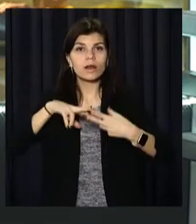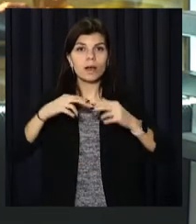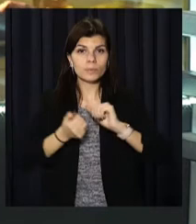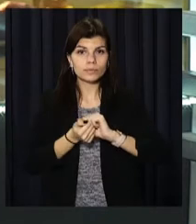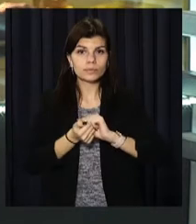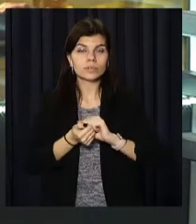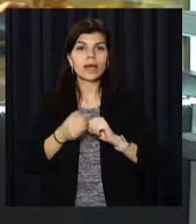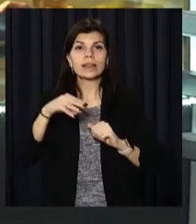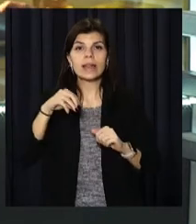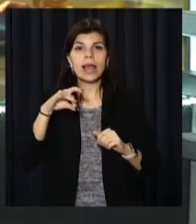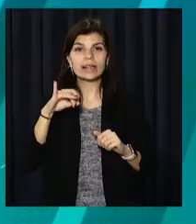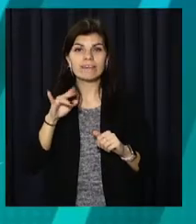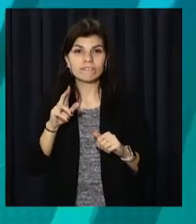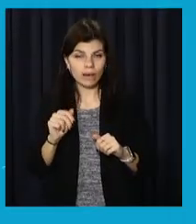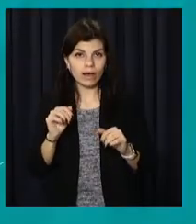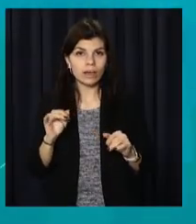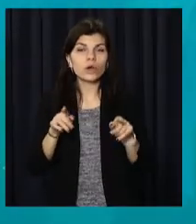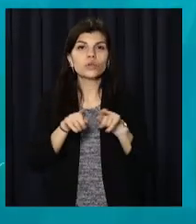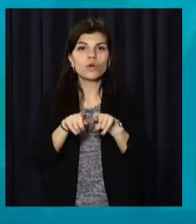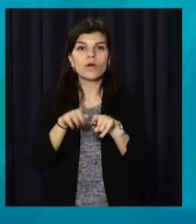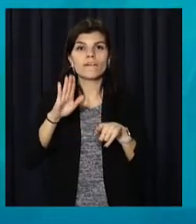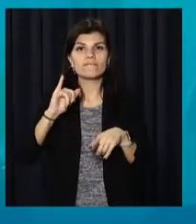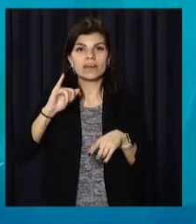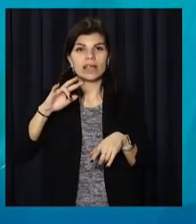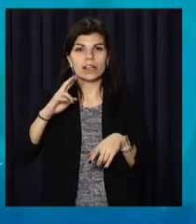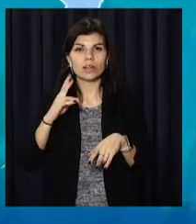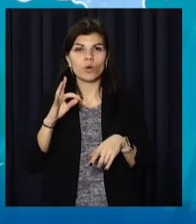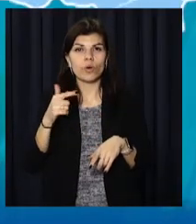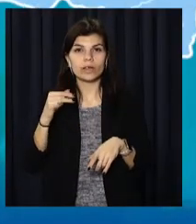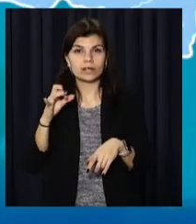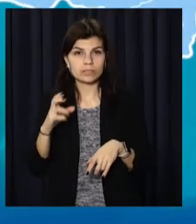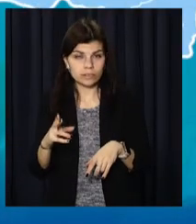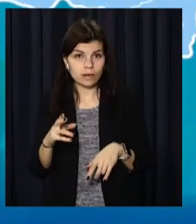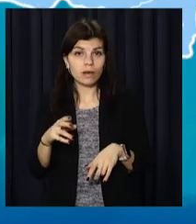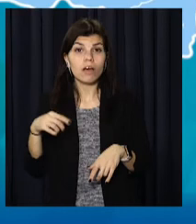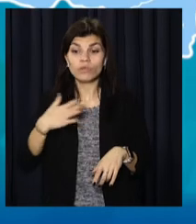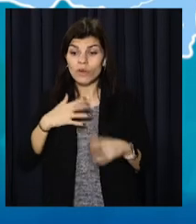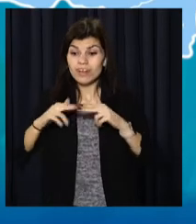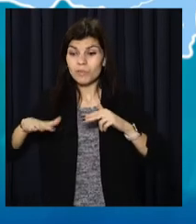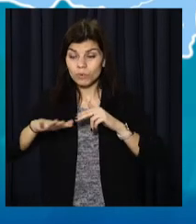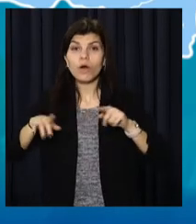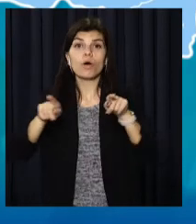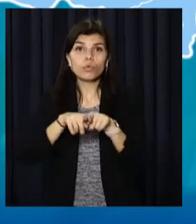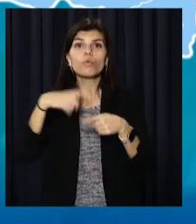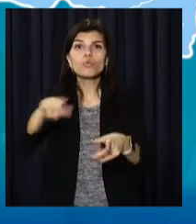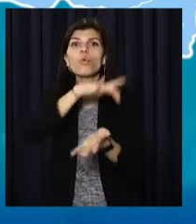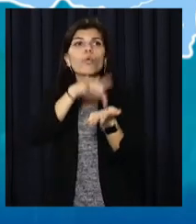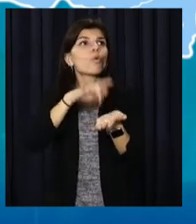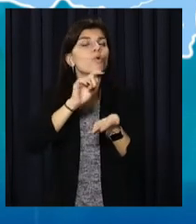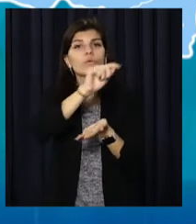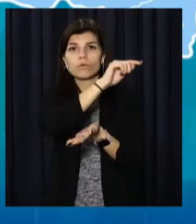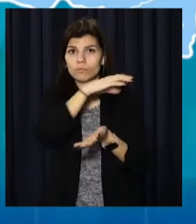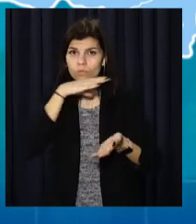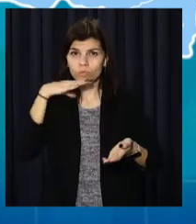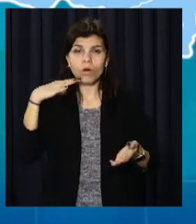'янському, Тернівці та Вільногірську. Як у нашому регіоні, так і в Україні цифри захворюваності йдуть вгору. За попередню